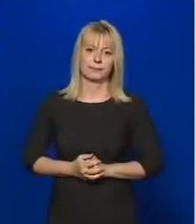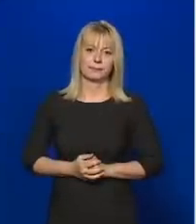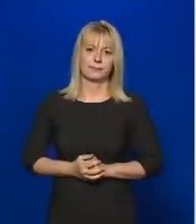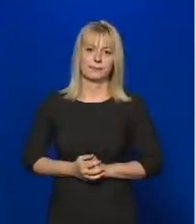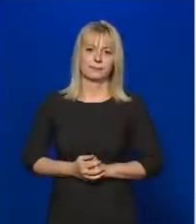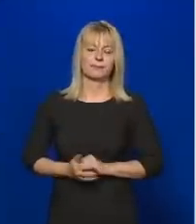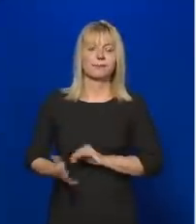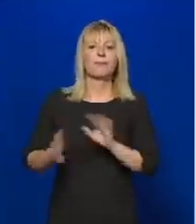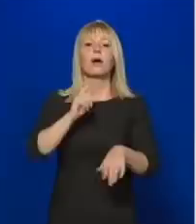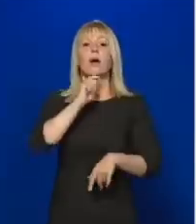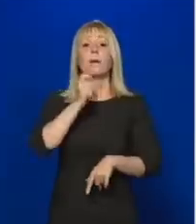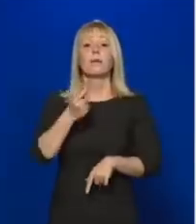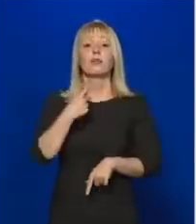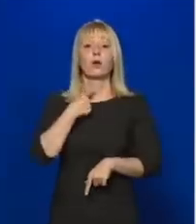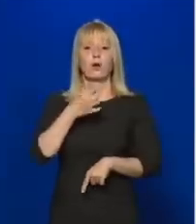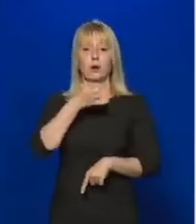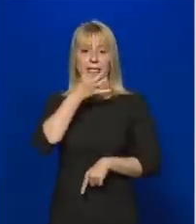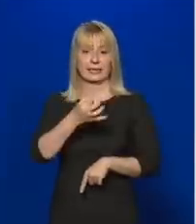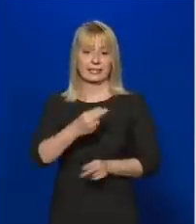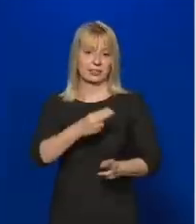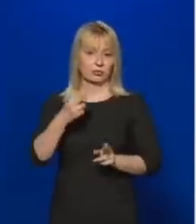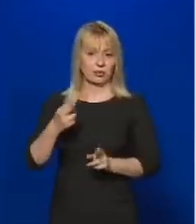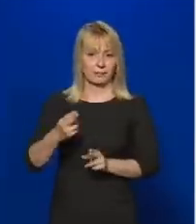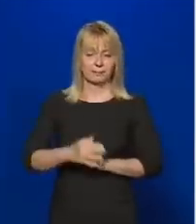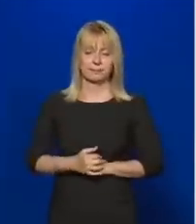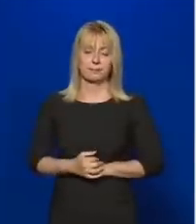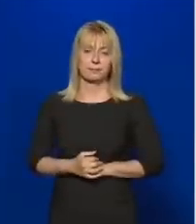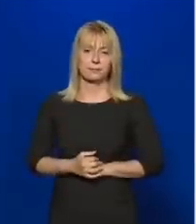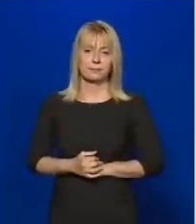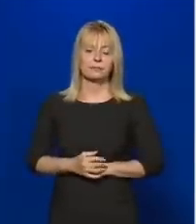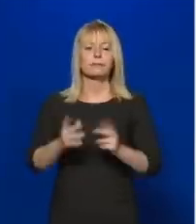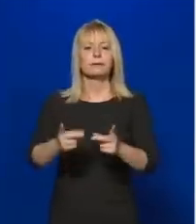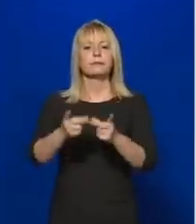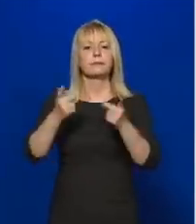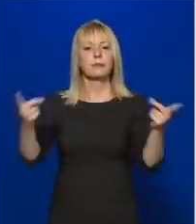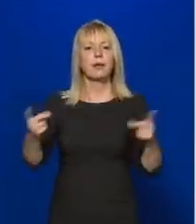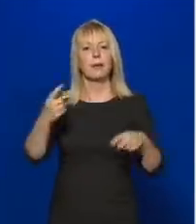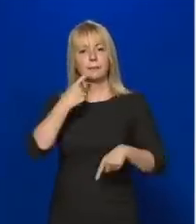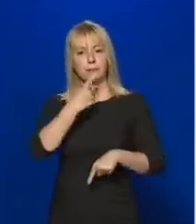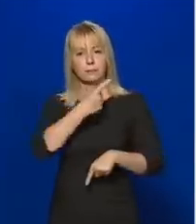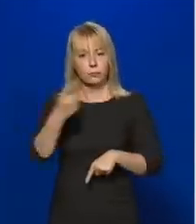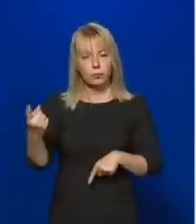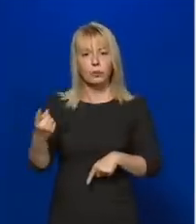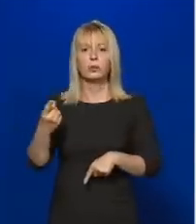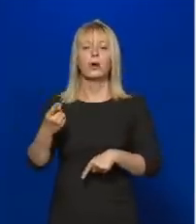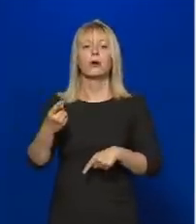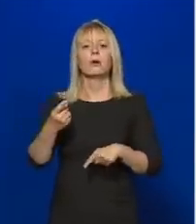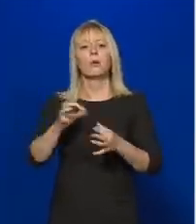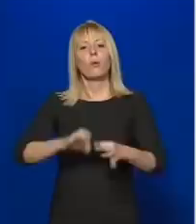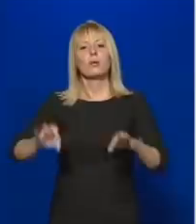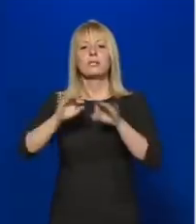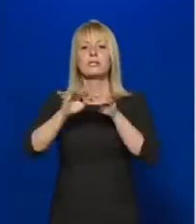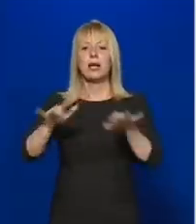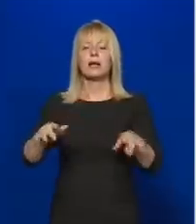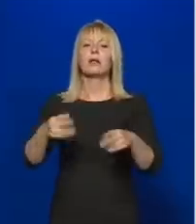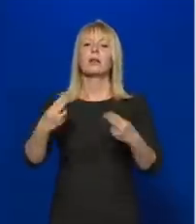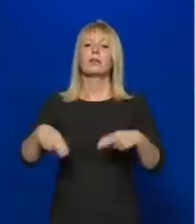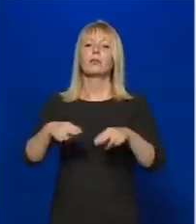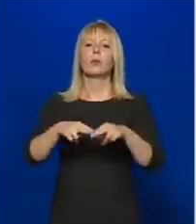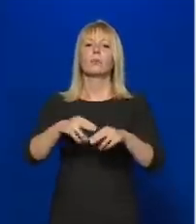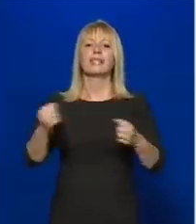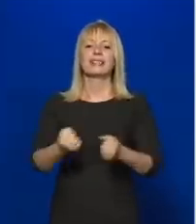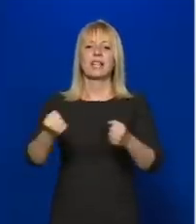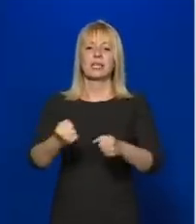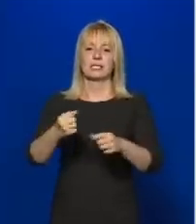A magyar hangkérdése a következő. Lapunk információi szerint ország szertett több intenzív osztályra nem a várt